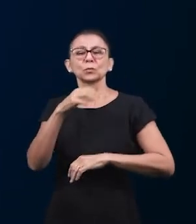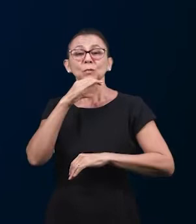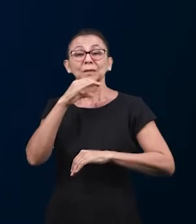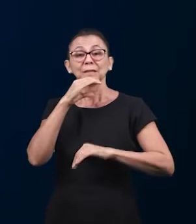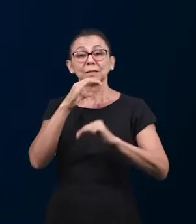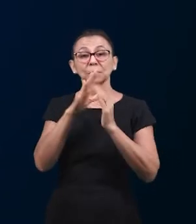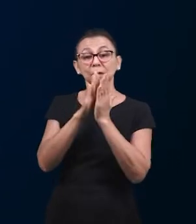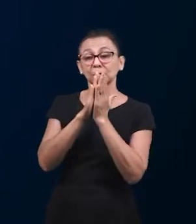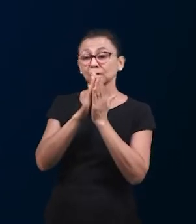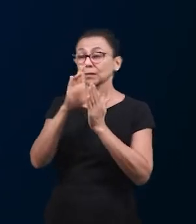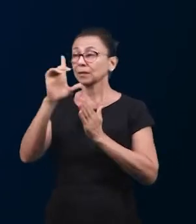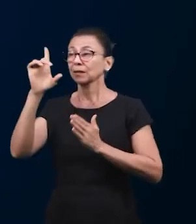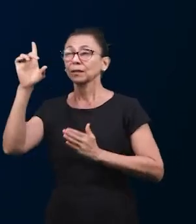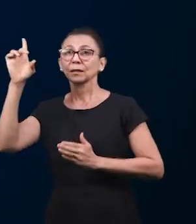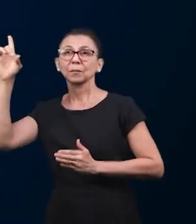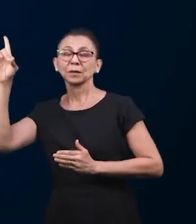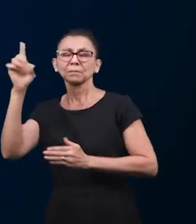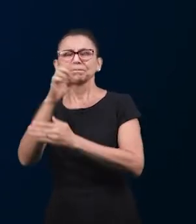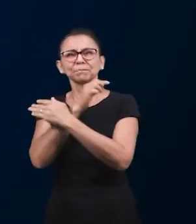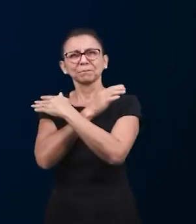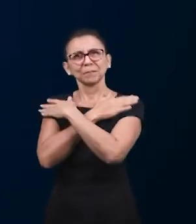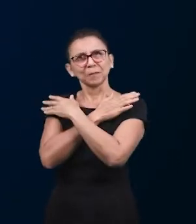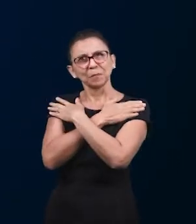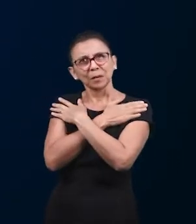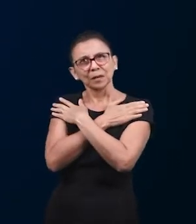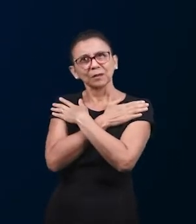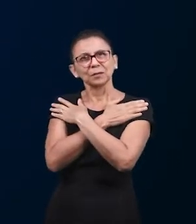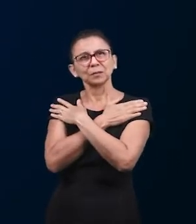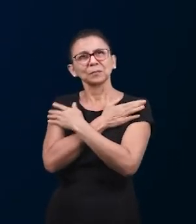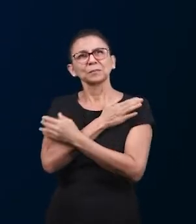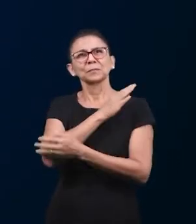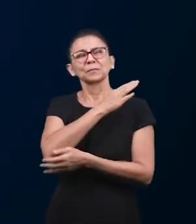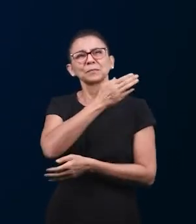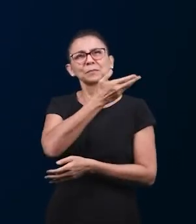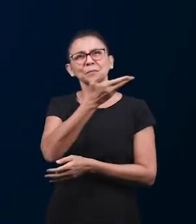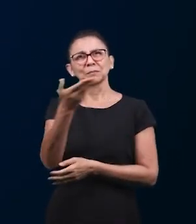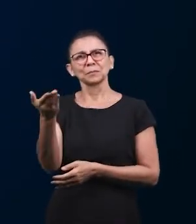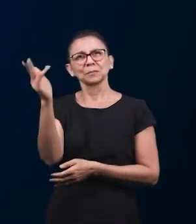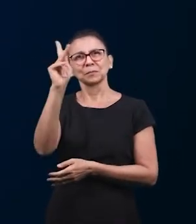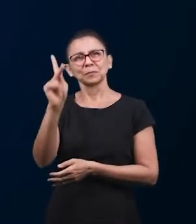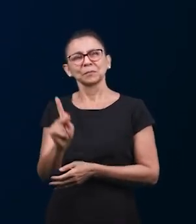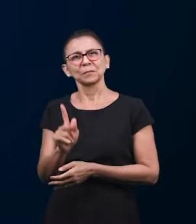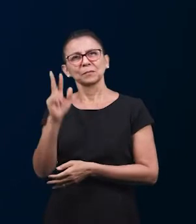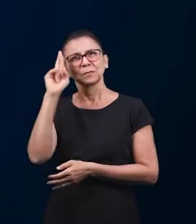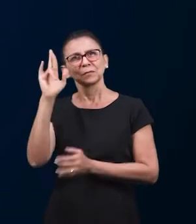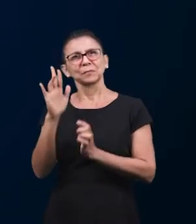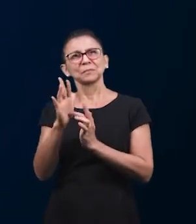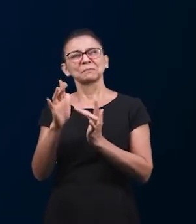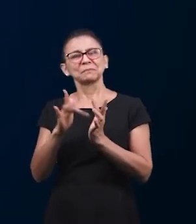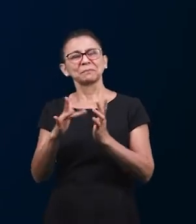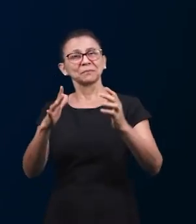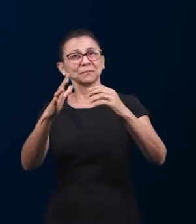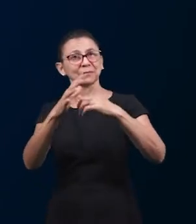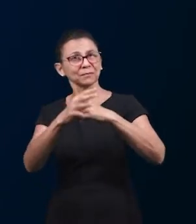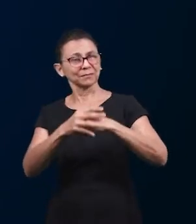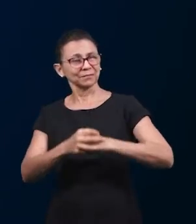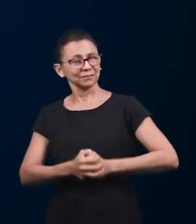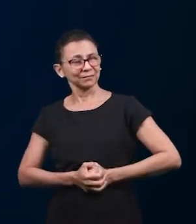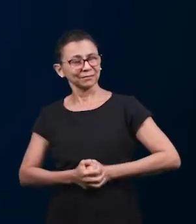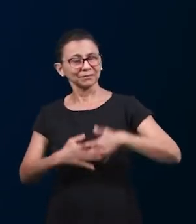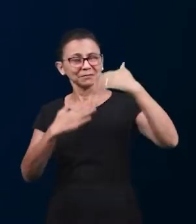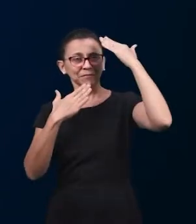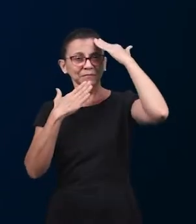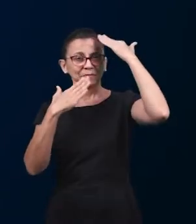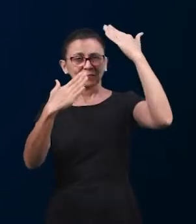Господне. Возлюбленные, братские объятия и мир Господа Иисуса всем вам. Аминь, пастор